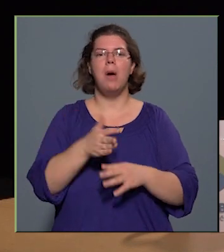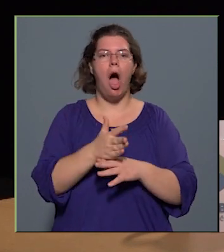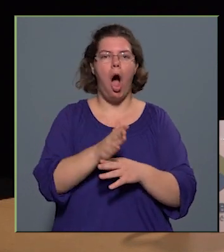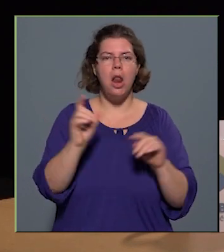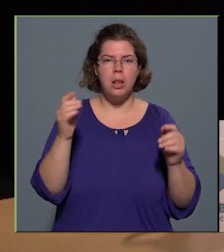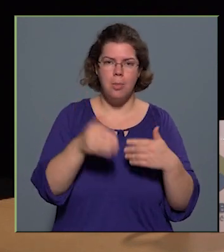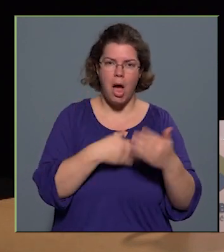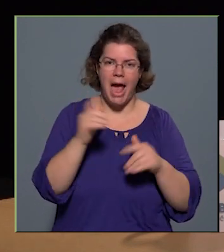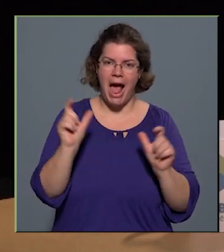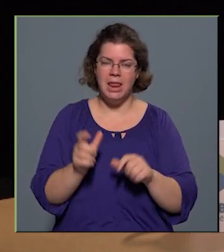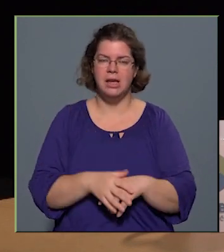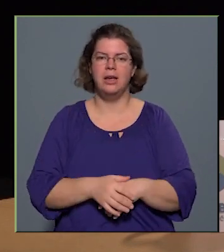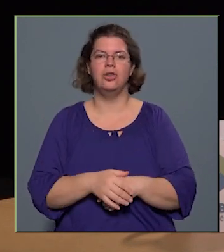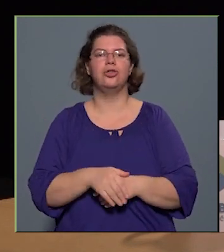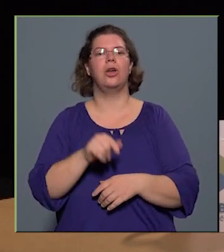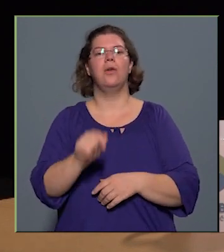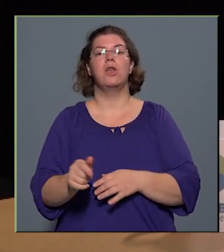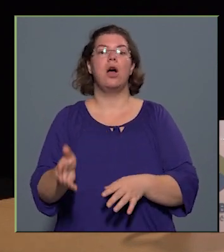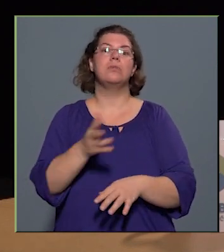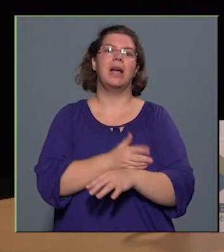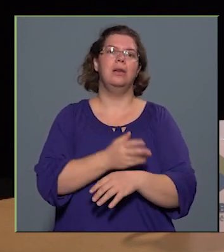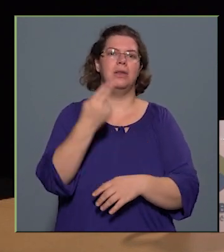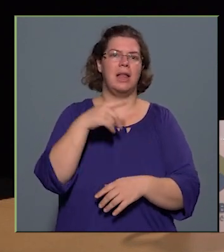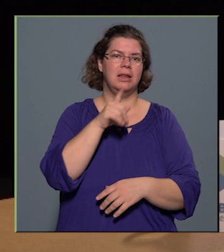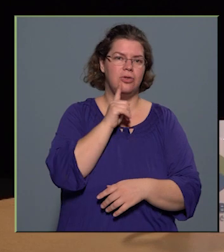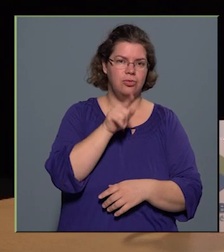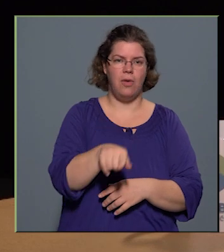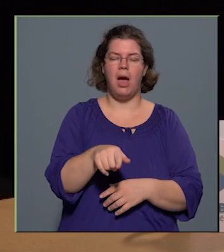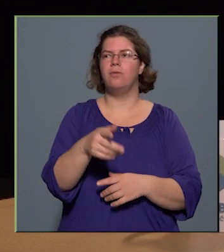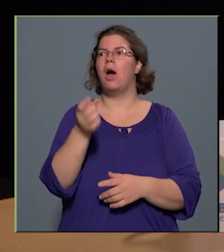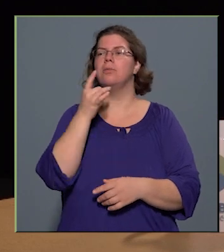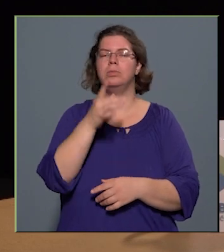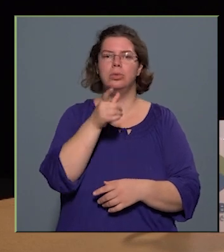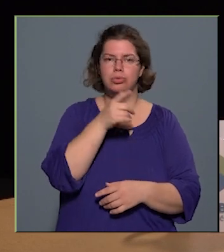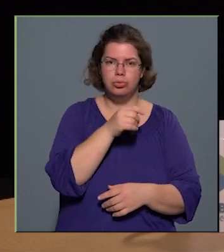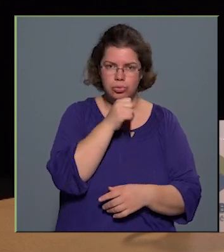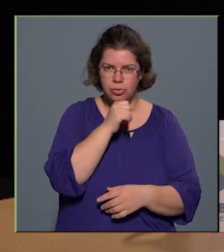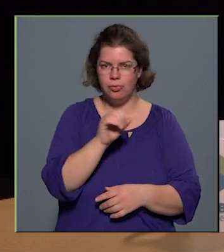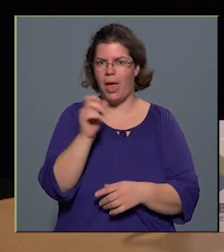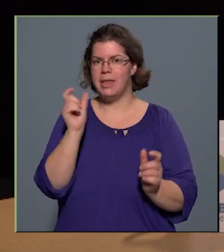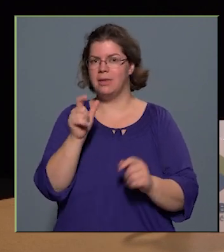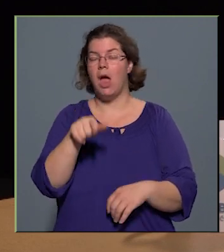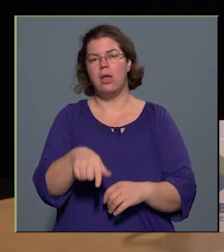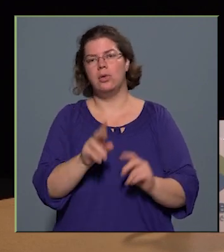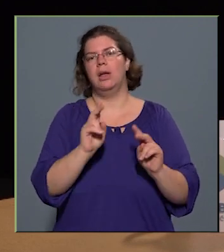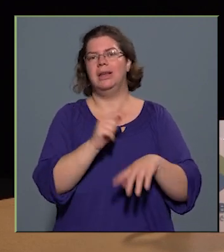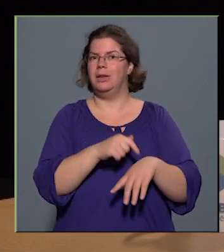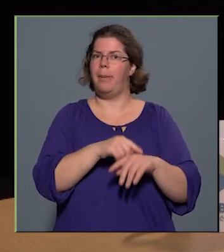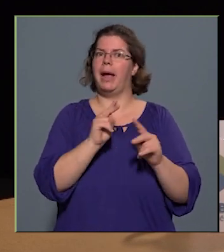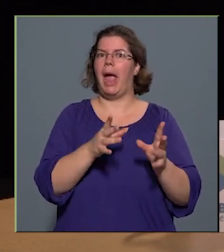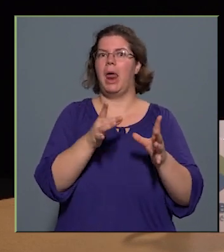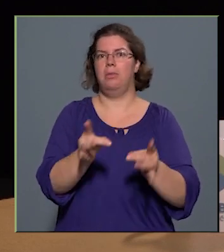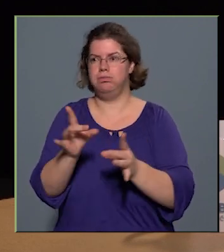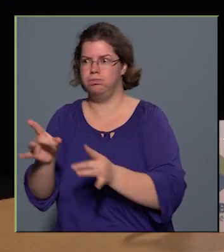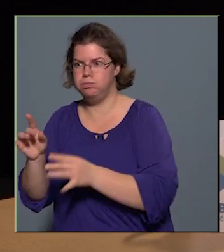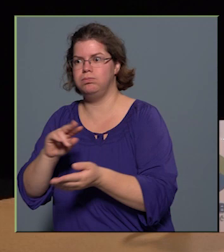Szent István, vagy azt meg erőzően, ugye Bluzfesztiválon, akkor azokat ugye le kell kötnünk időben. De